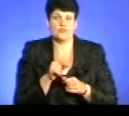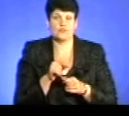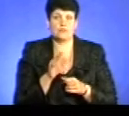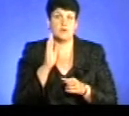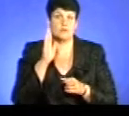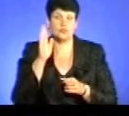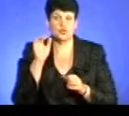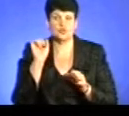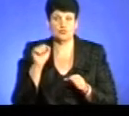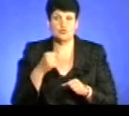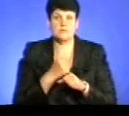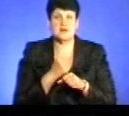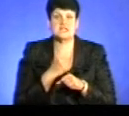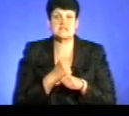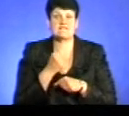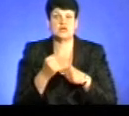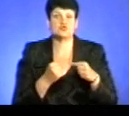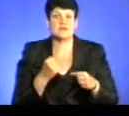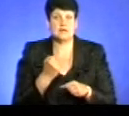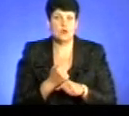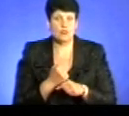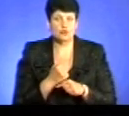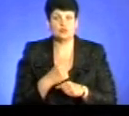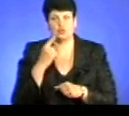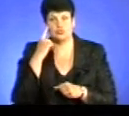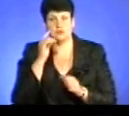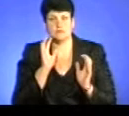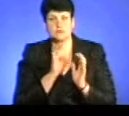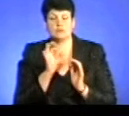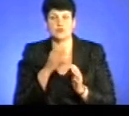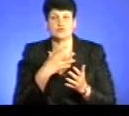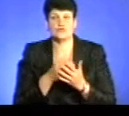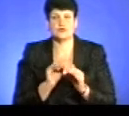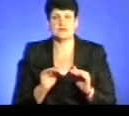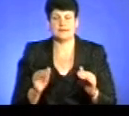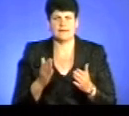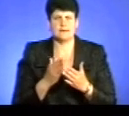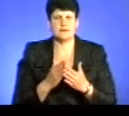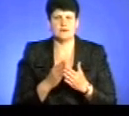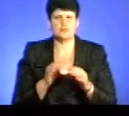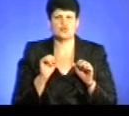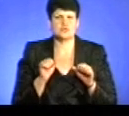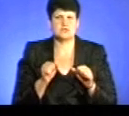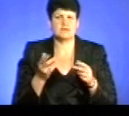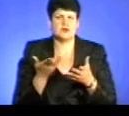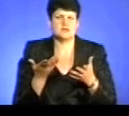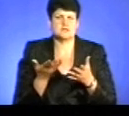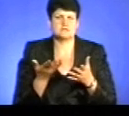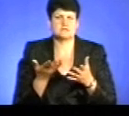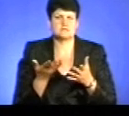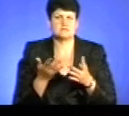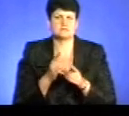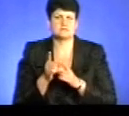майбутньому зможе про це влаштуватись на роботу і подбати про своїх дітей. А є можливість якогось реструктуризації боргу?